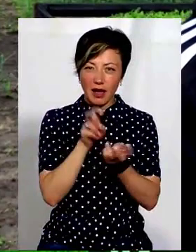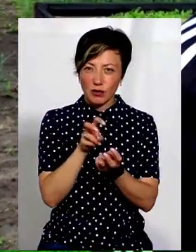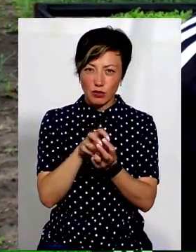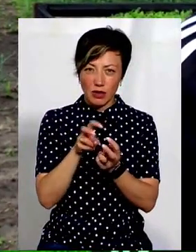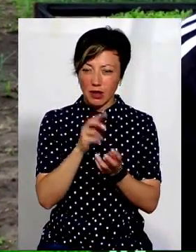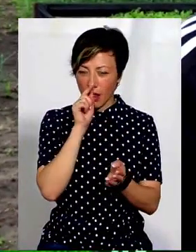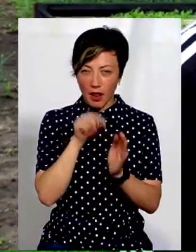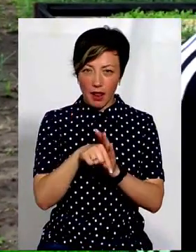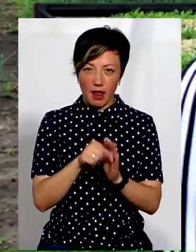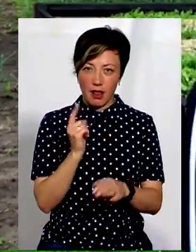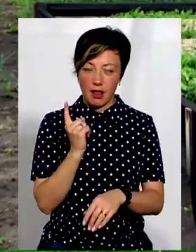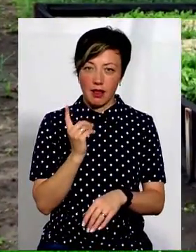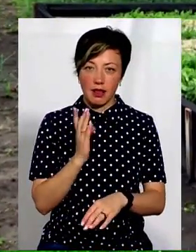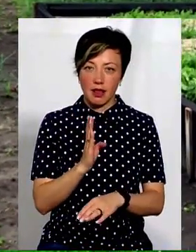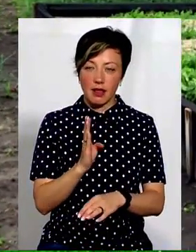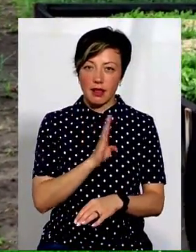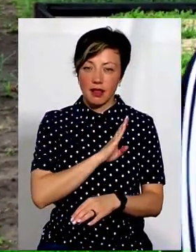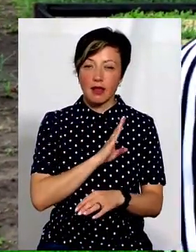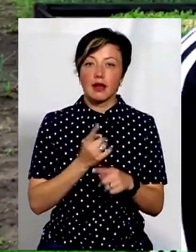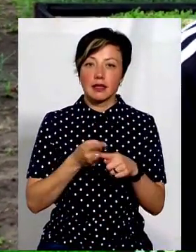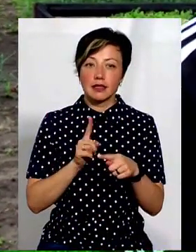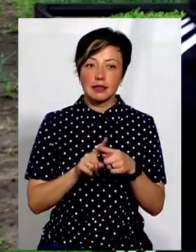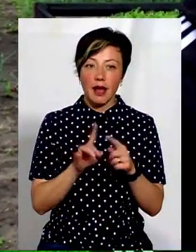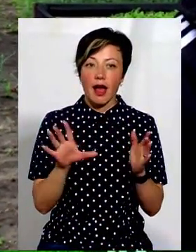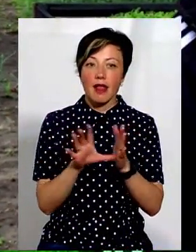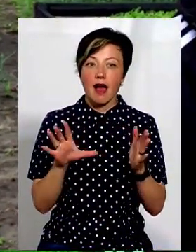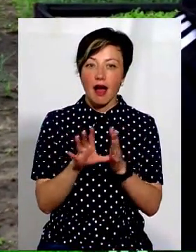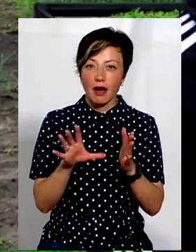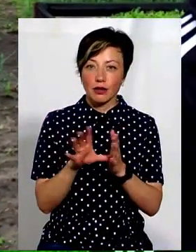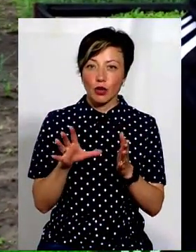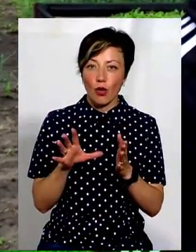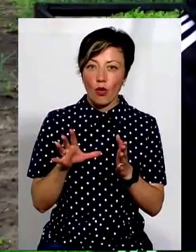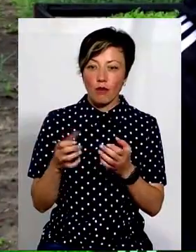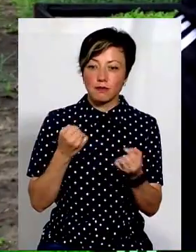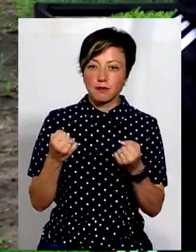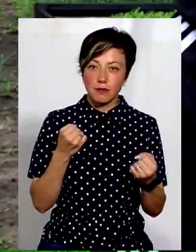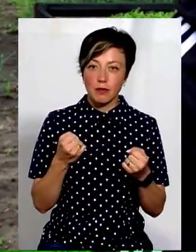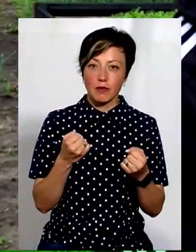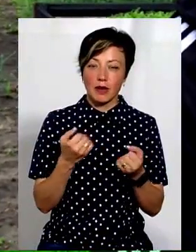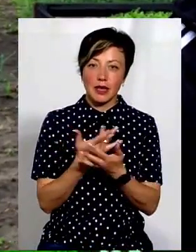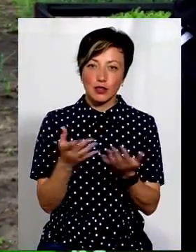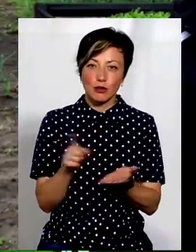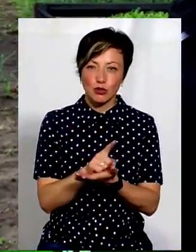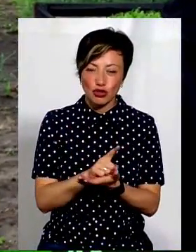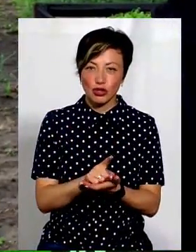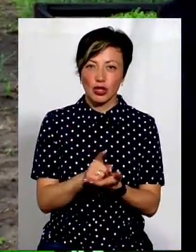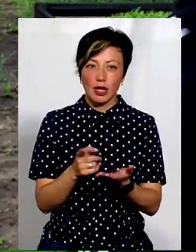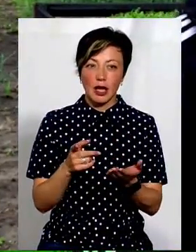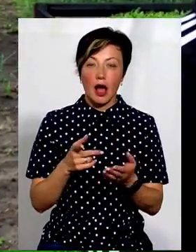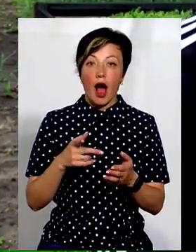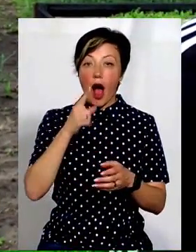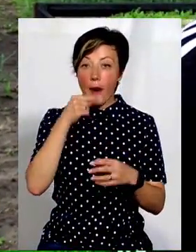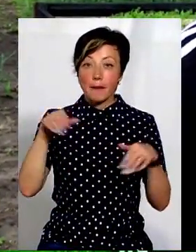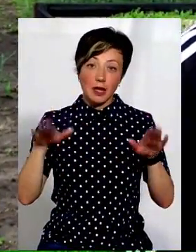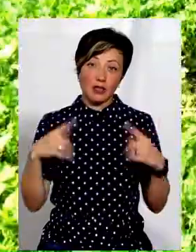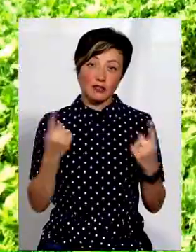Ставляться, в мене стоять електровідляхувачі від крутів, від мишей, щурів, від птахів борються